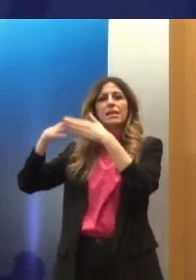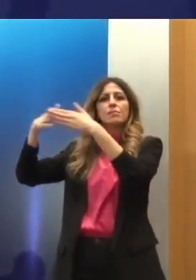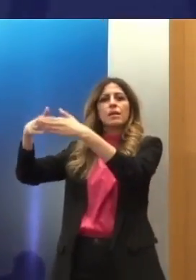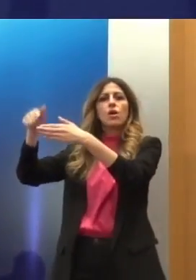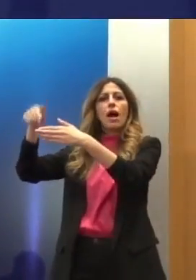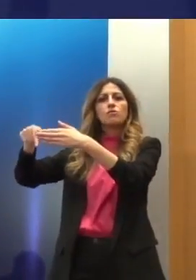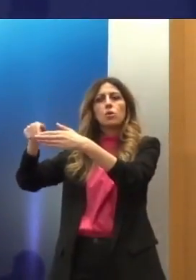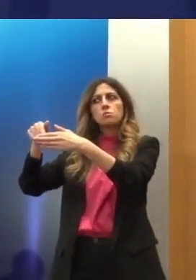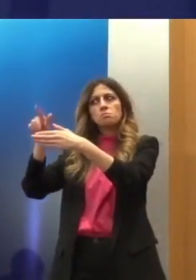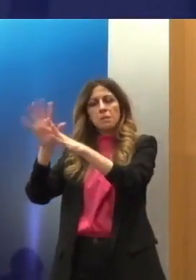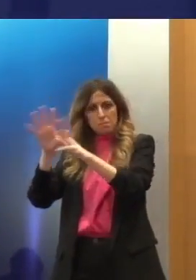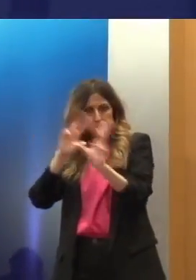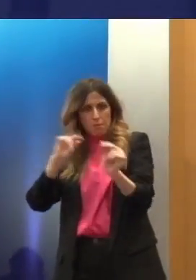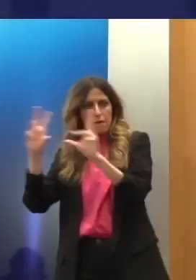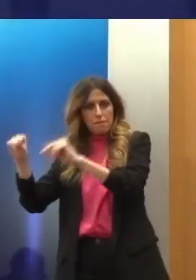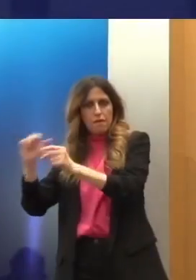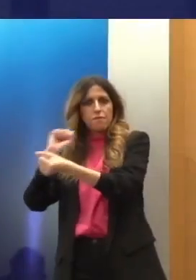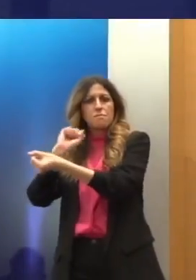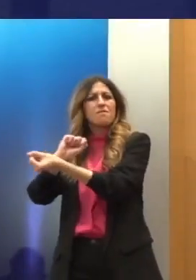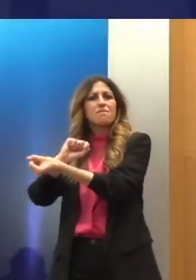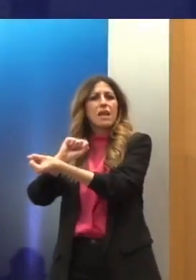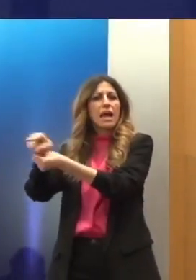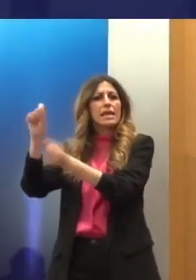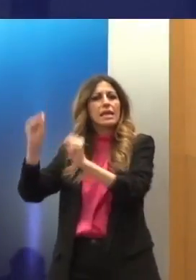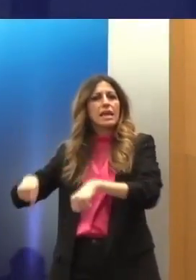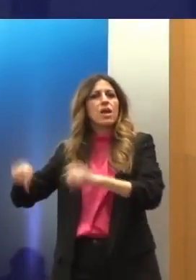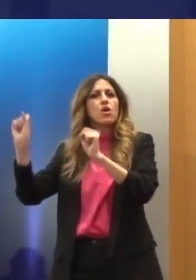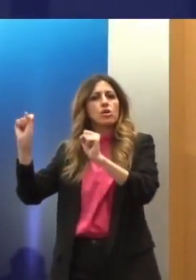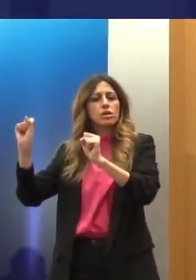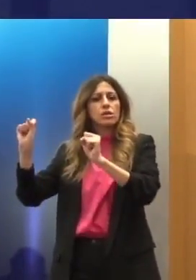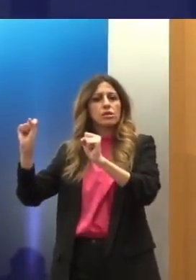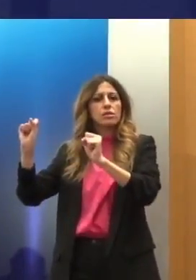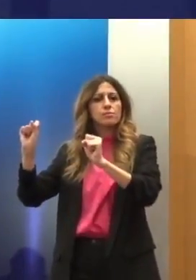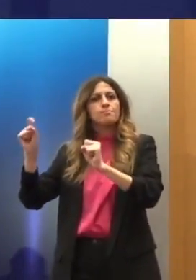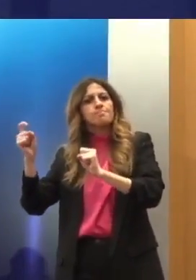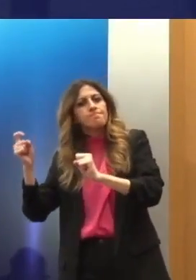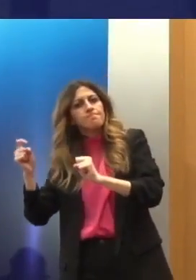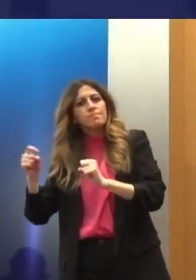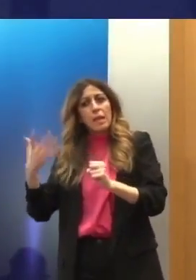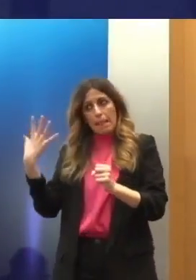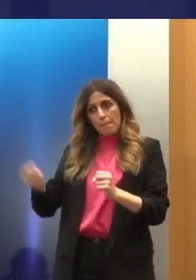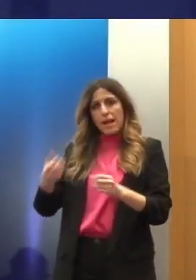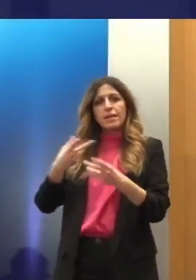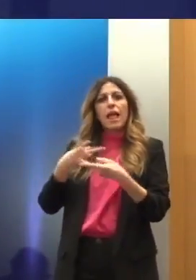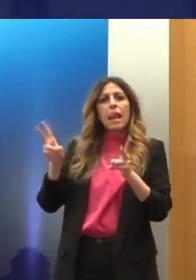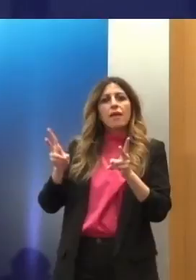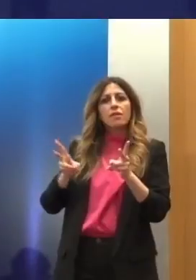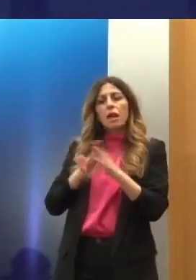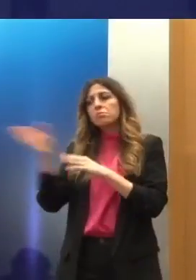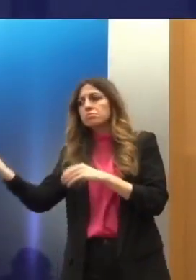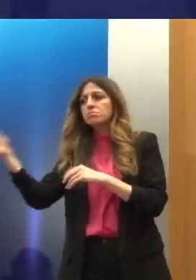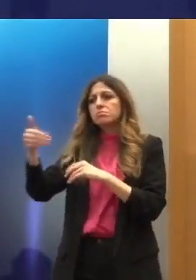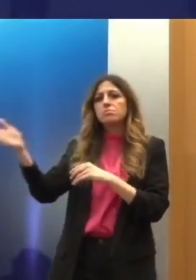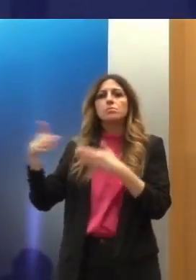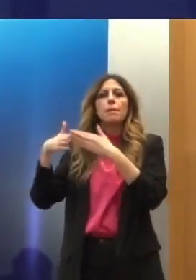Αν δεν διευκολύνεται, όχι δεν διευκολύνεται, αν δεν υπάρχει ελεύθερη είσοδος-έξοδος όπως το ίδιο βεβαίως και στα κέντρα